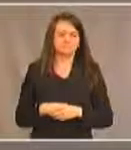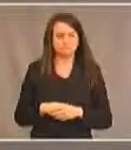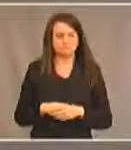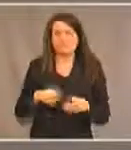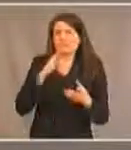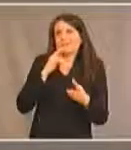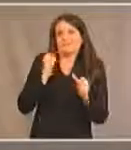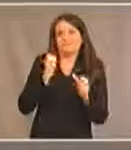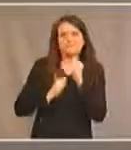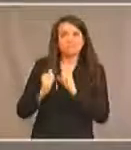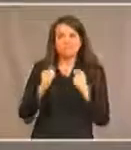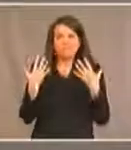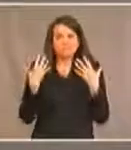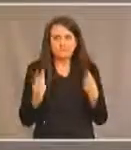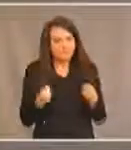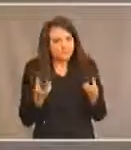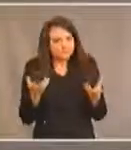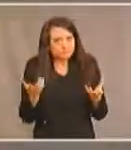C'est une histoire très simple,